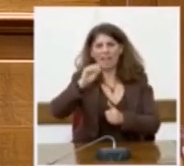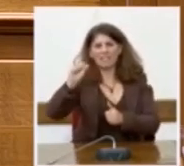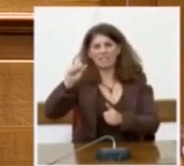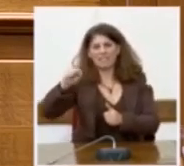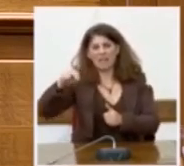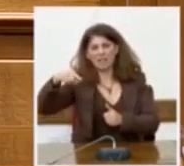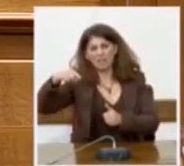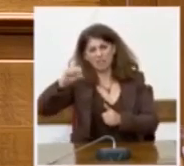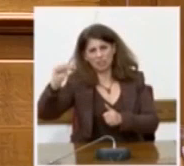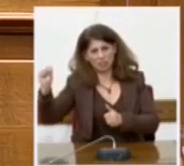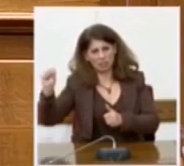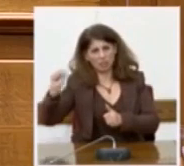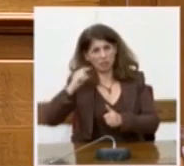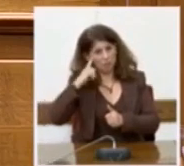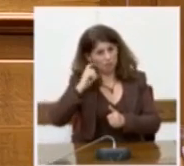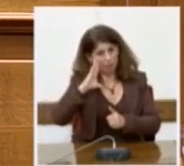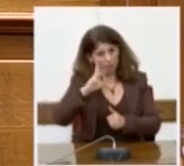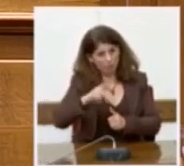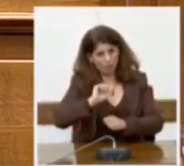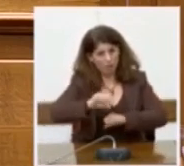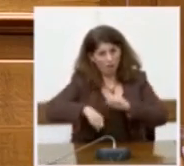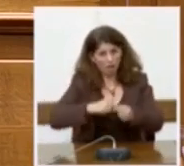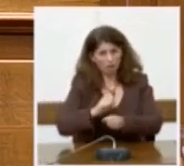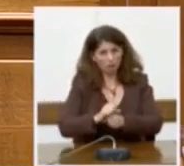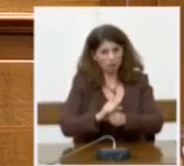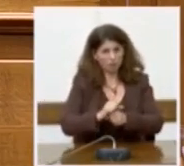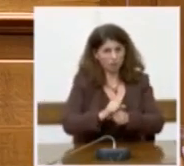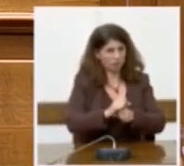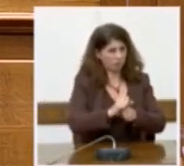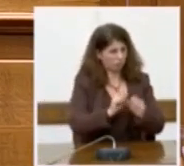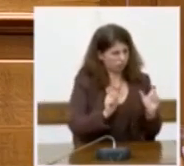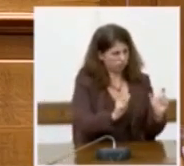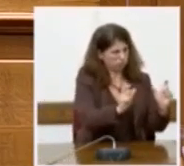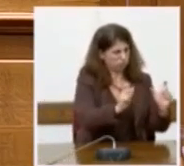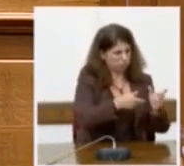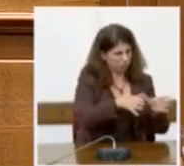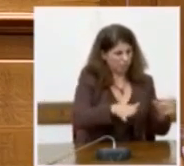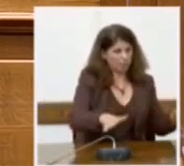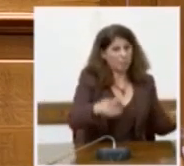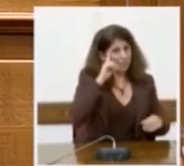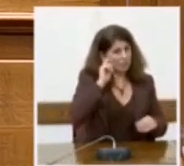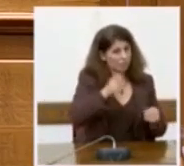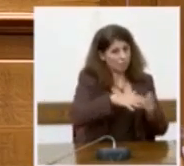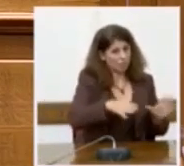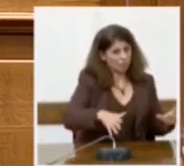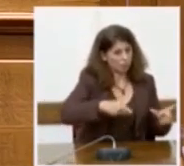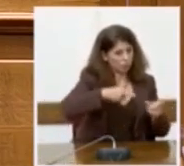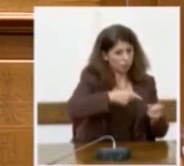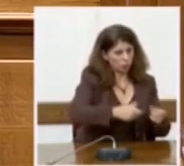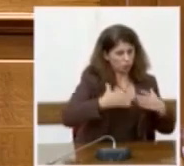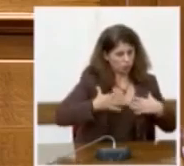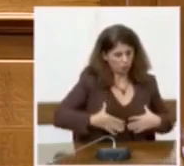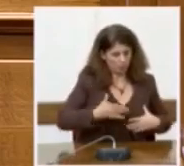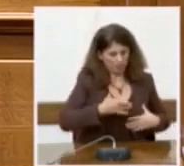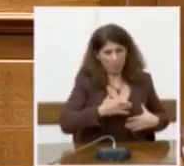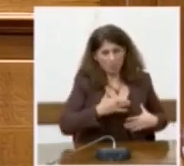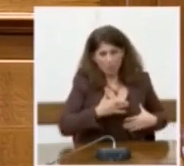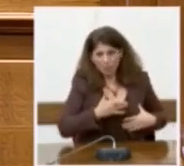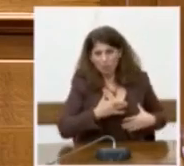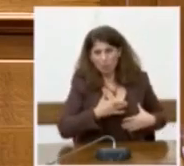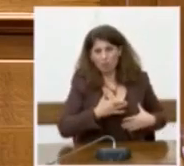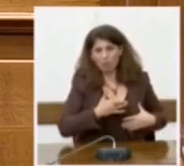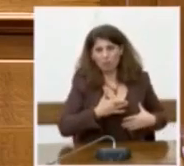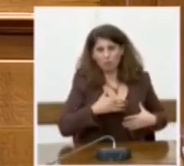σημαίνει ο καθημερινός αγώνας εναντίον του υπεριαλισμού Ξέρουμε τι σημαίνει ο υπεριαλισμός που σκοτώνει το σώμα και την ψυχή του